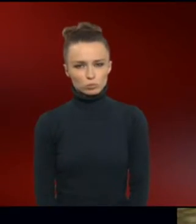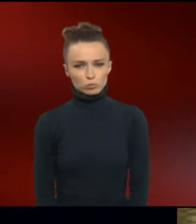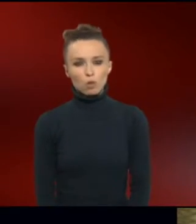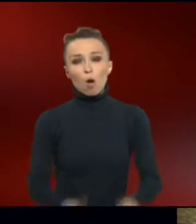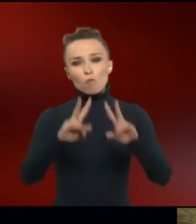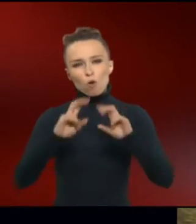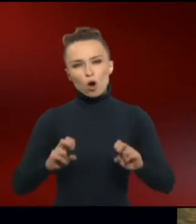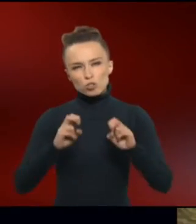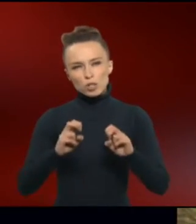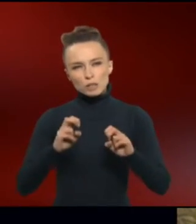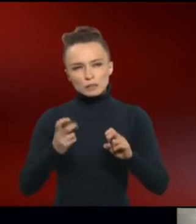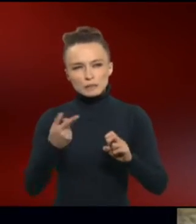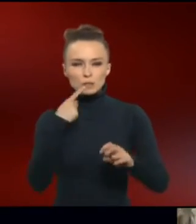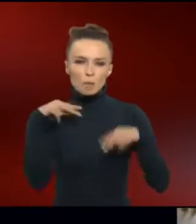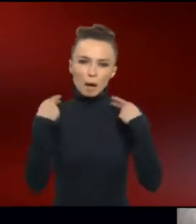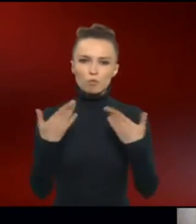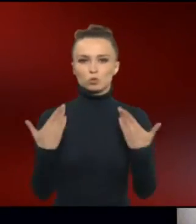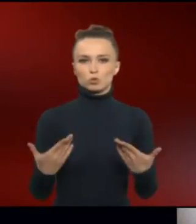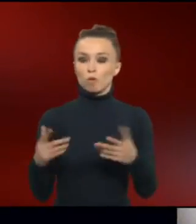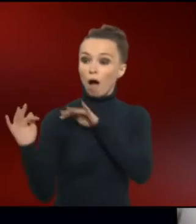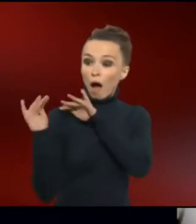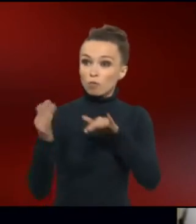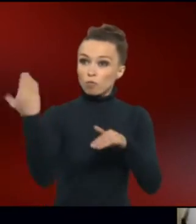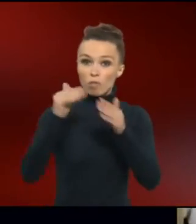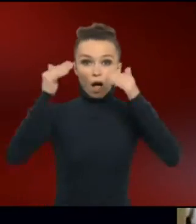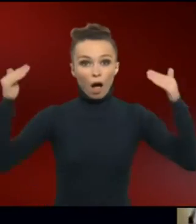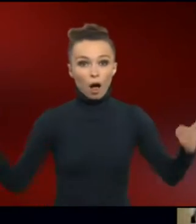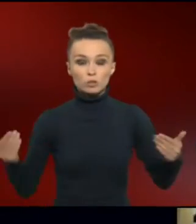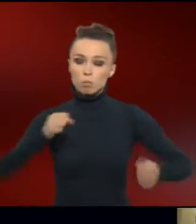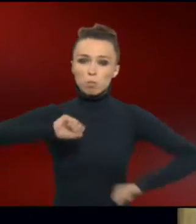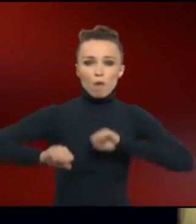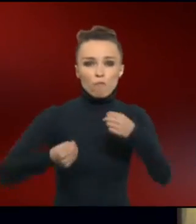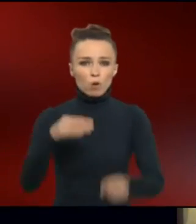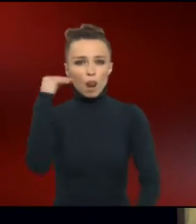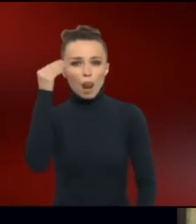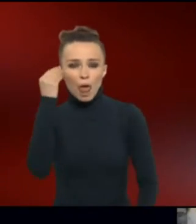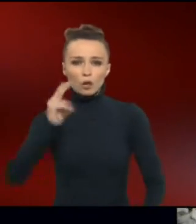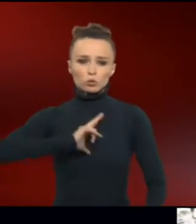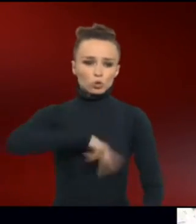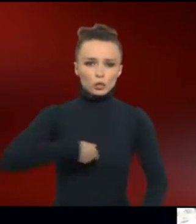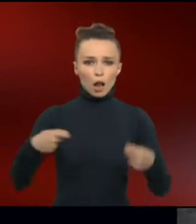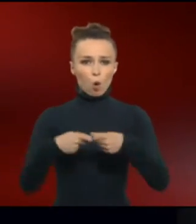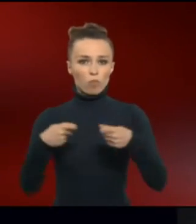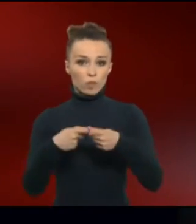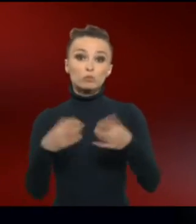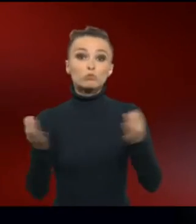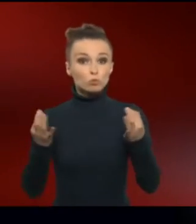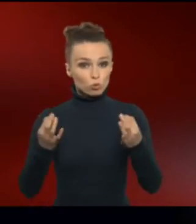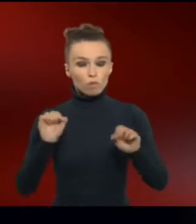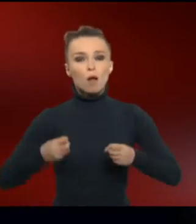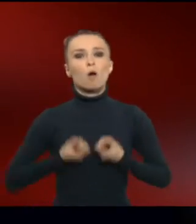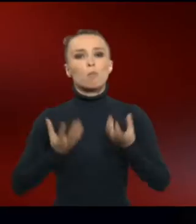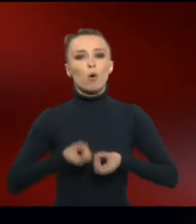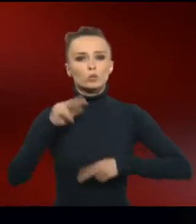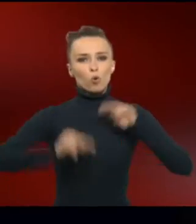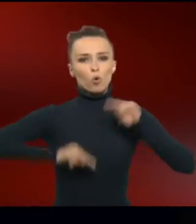Forscher erklären sich das so. Einflüsse von außen, wie zum Beispiel Bewegung, Lernen und soziale Kontakte, können die Produktion